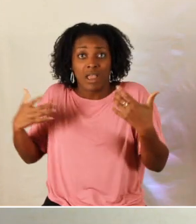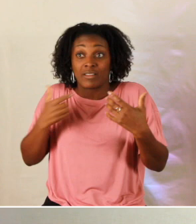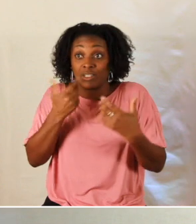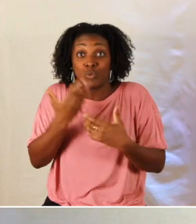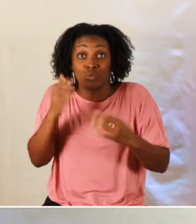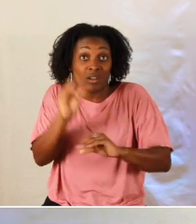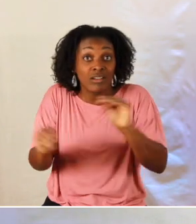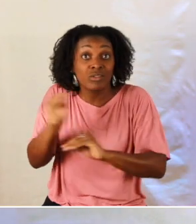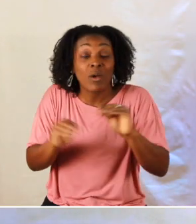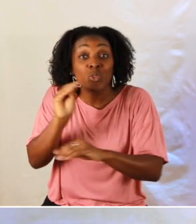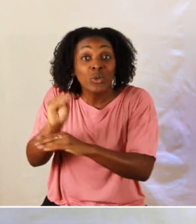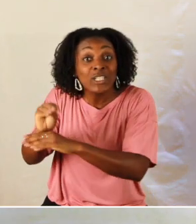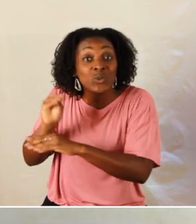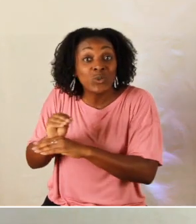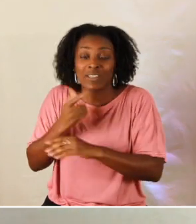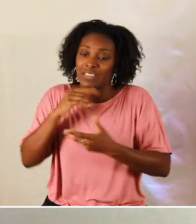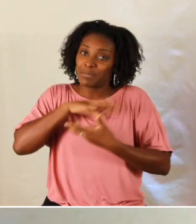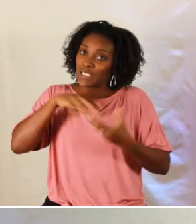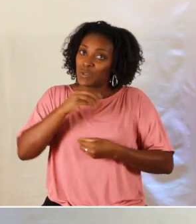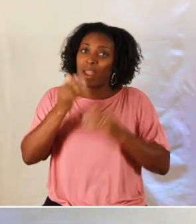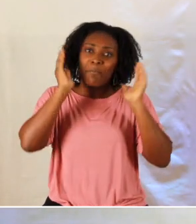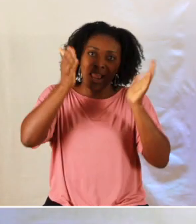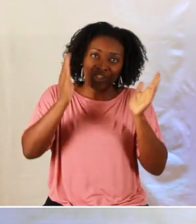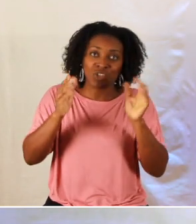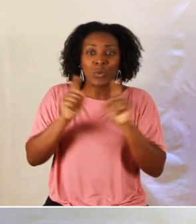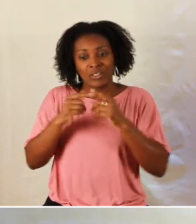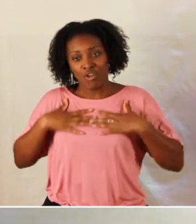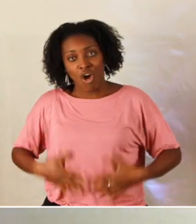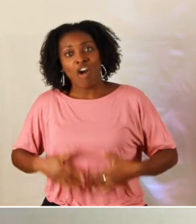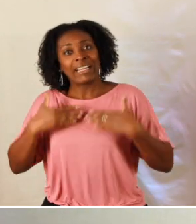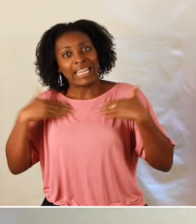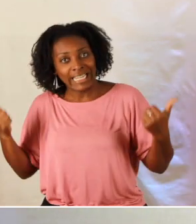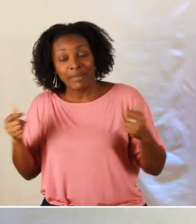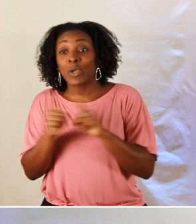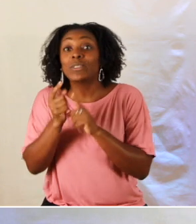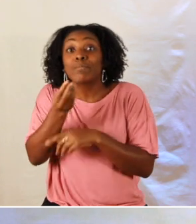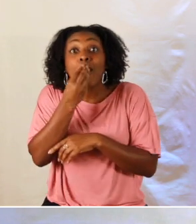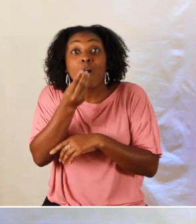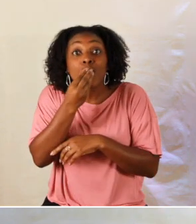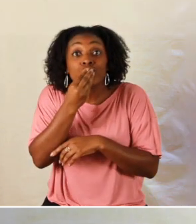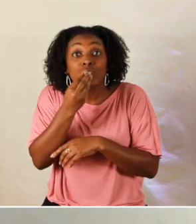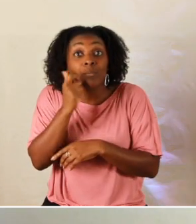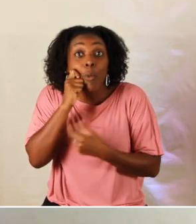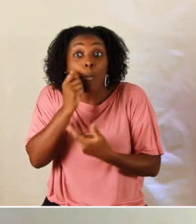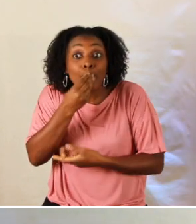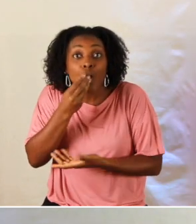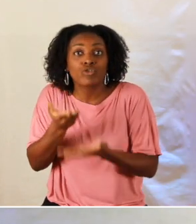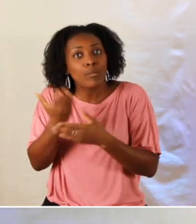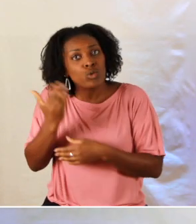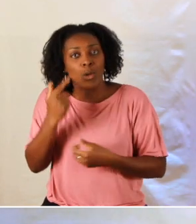nourris donc il est nourrisse et spirituellement il est guérissé physiquement mais il leur donnait aussi ce qu'ils avaient besoin afin de se